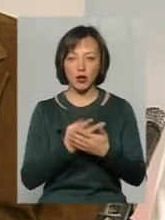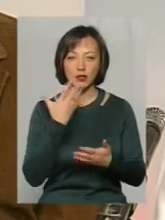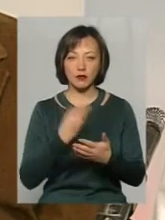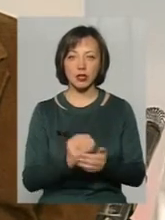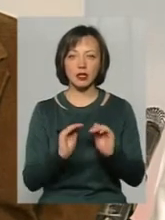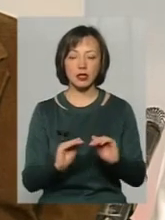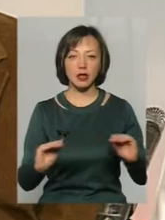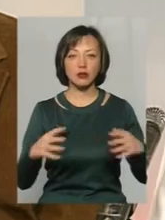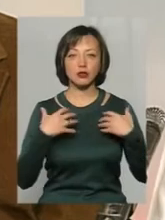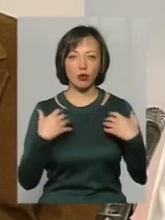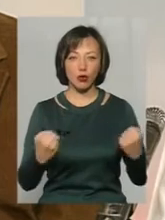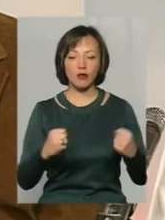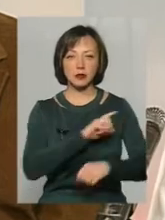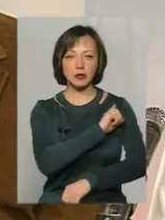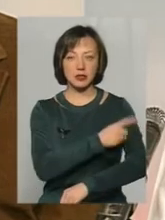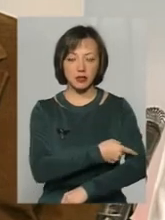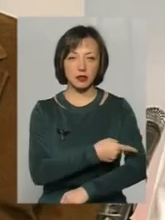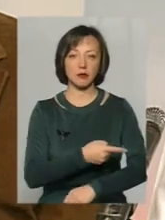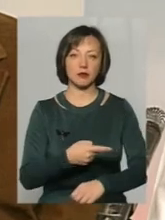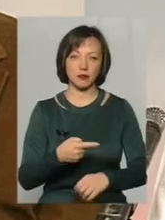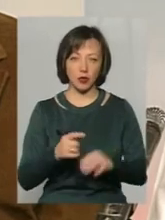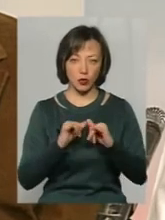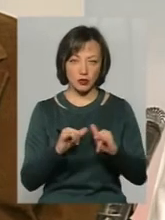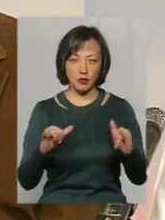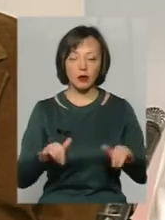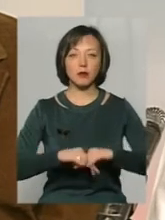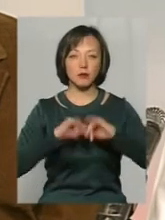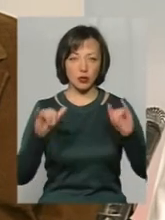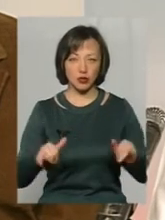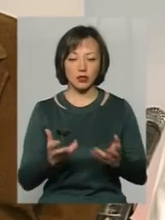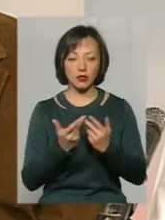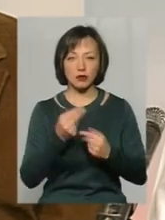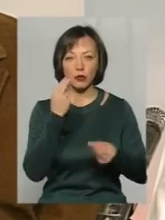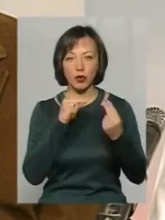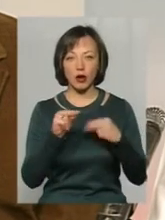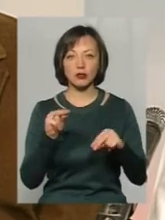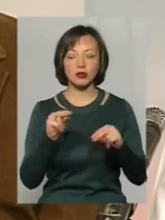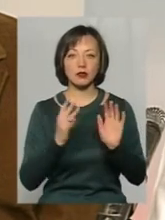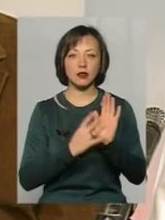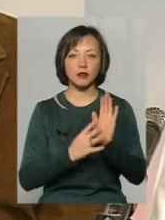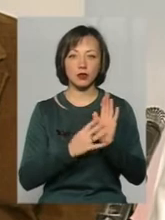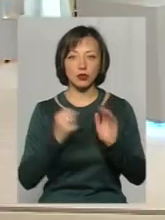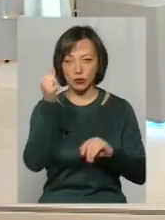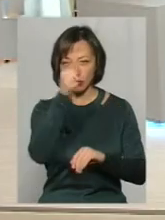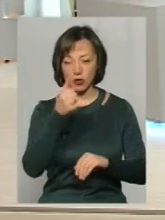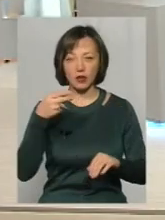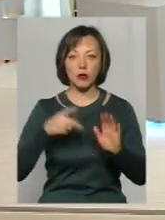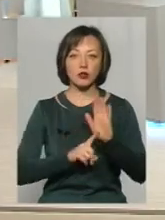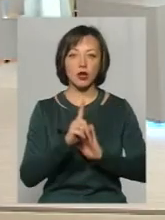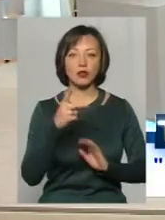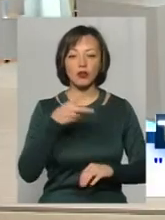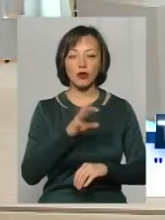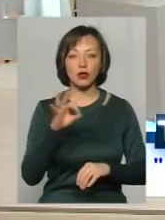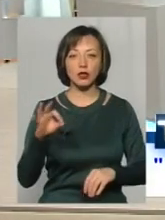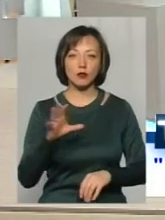здоровими, сильними, фізично розгинутими. Тобто збільшилося кількість. Збільшується, покращується. В 90-ті роки, на початку 2000-х, була